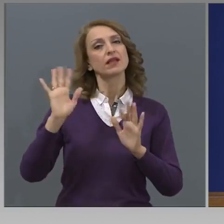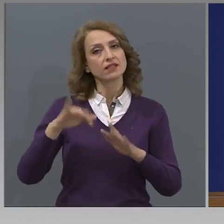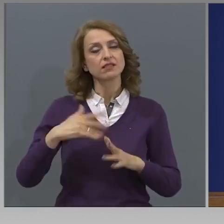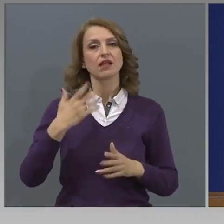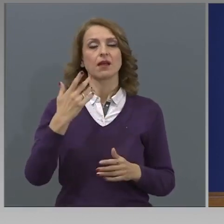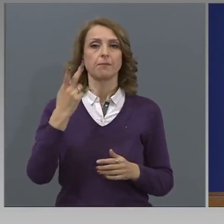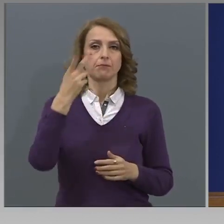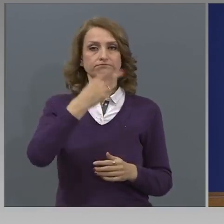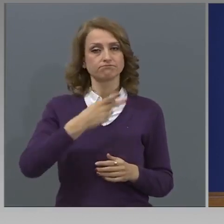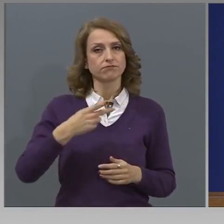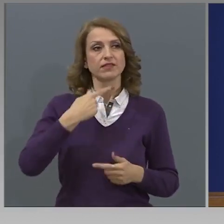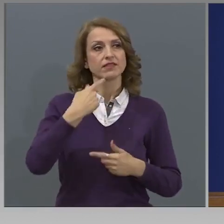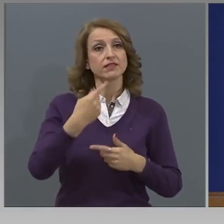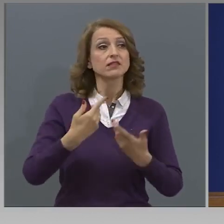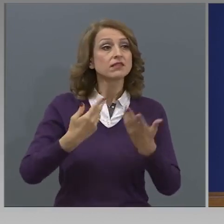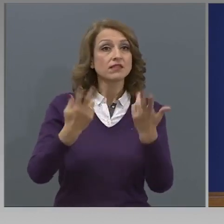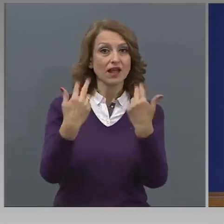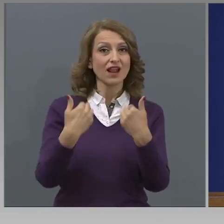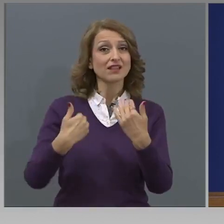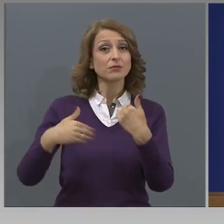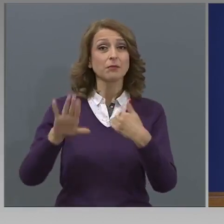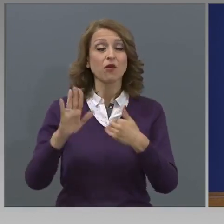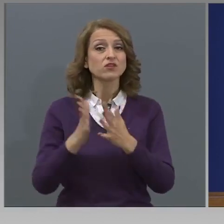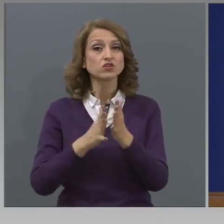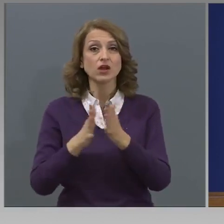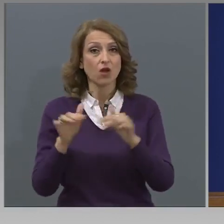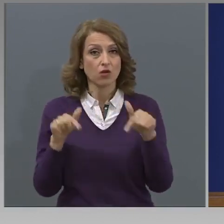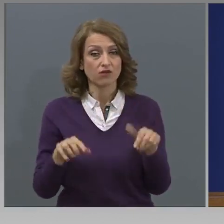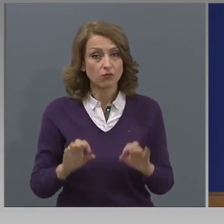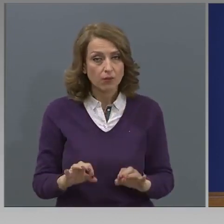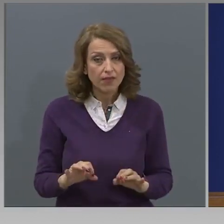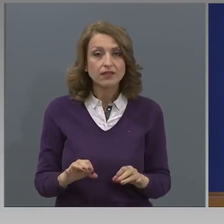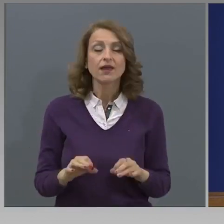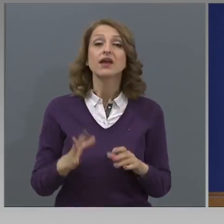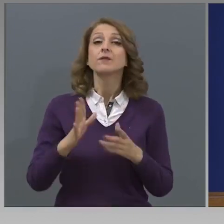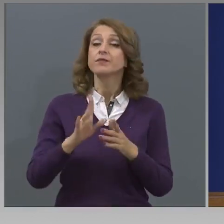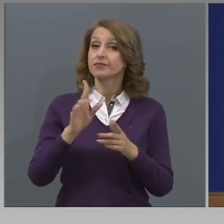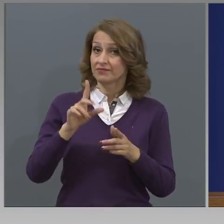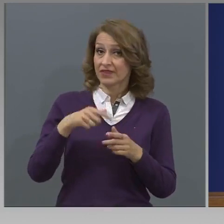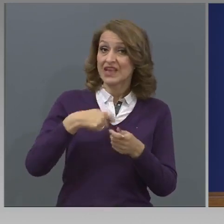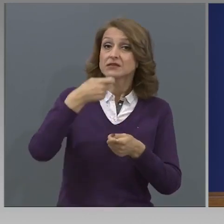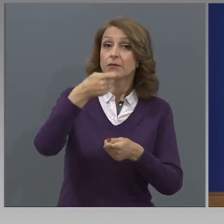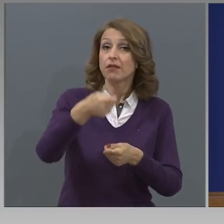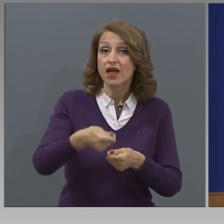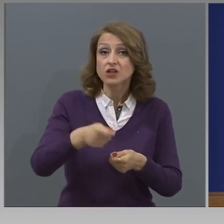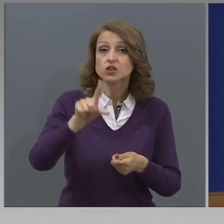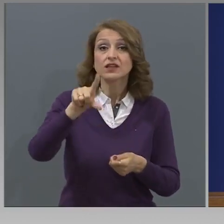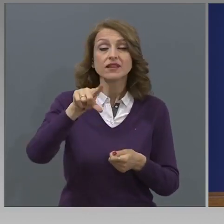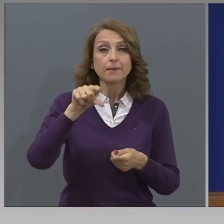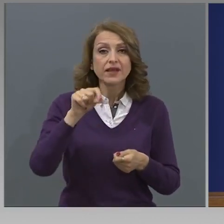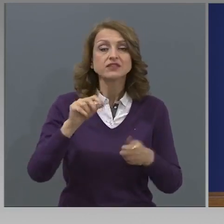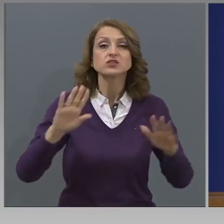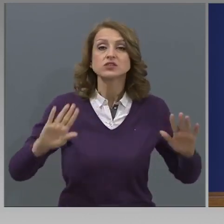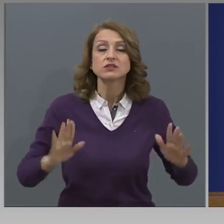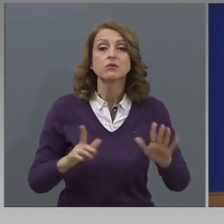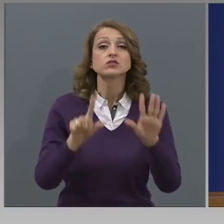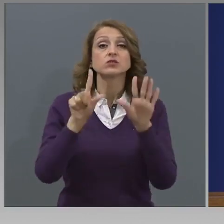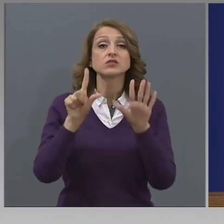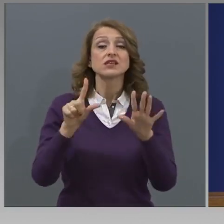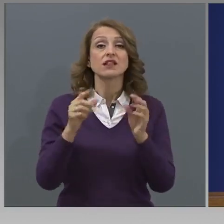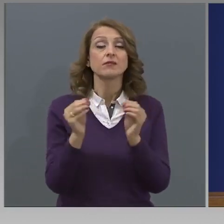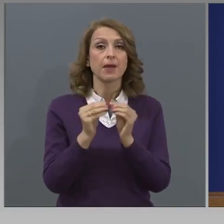използваме възможността това, че ни гледат повече хора. Още веднъж да кажем, че изплащането на пенсиите ще започне от 7 април и този